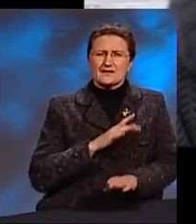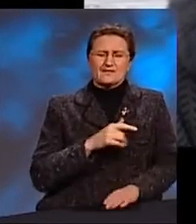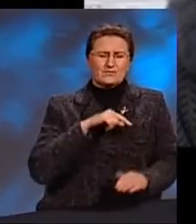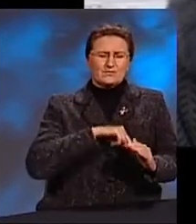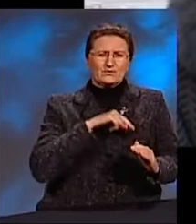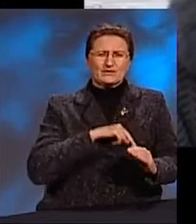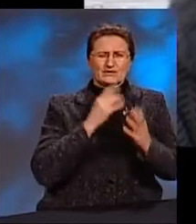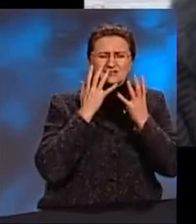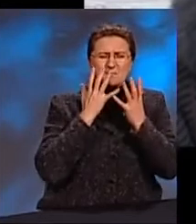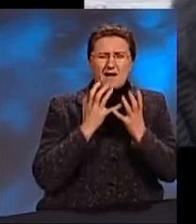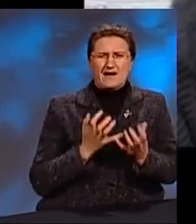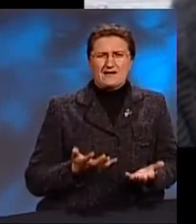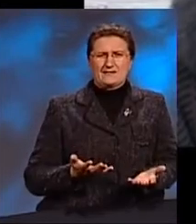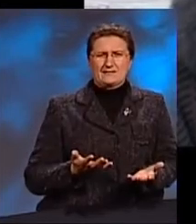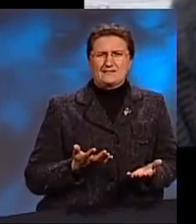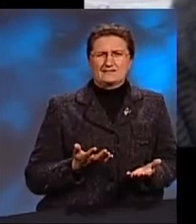сердце тьма,